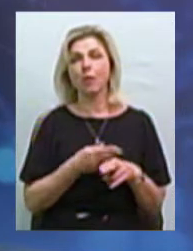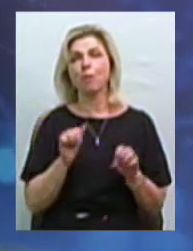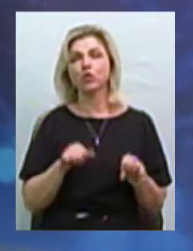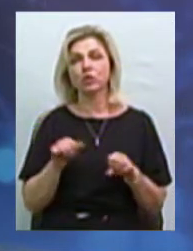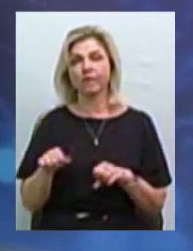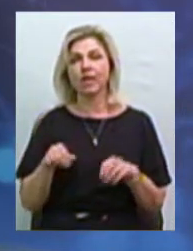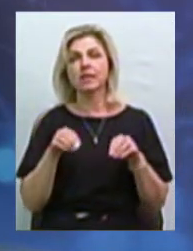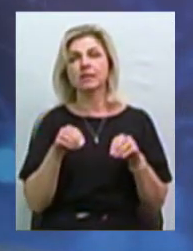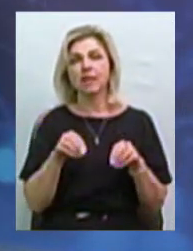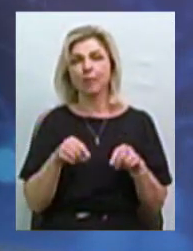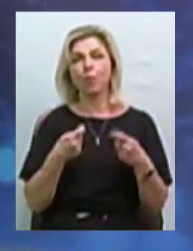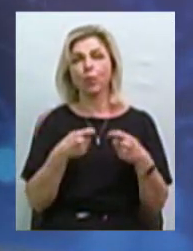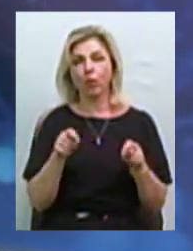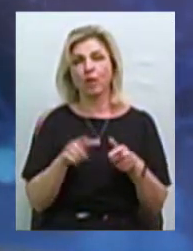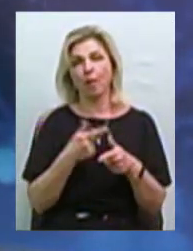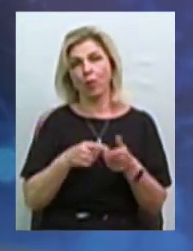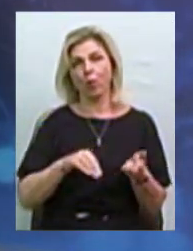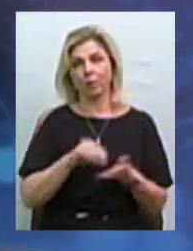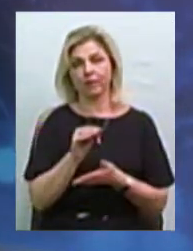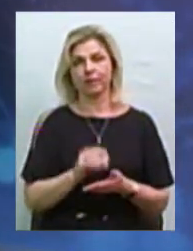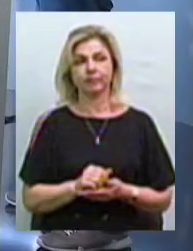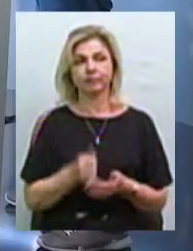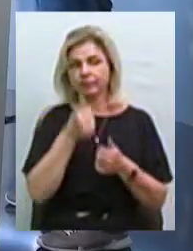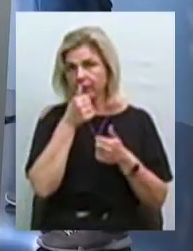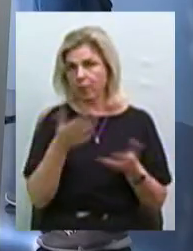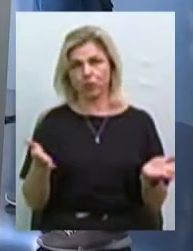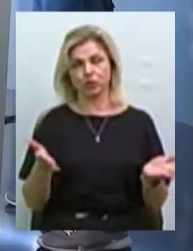землю продати або купити? Не може.